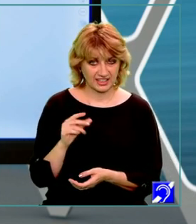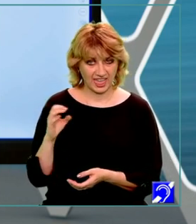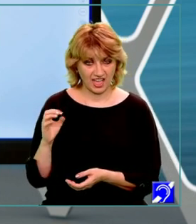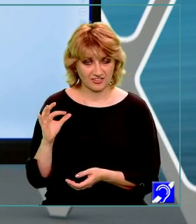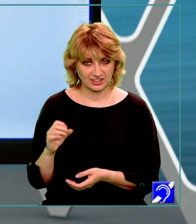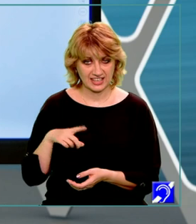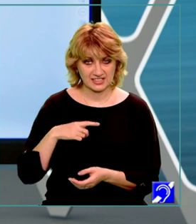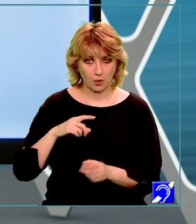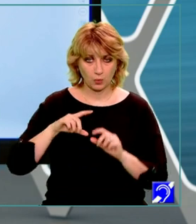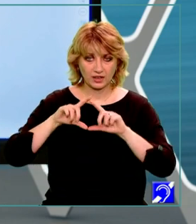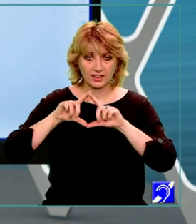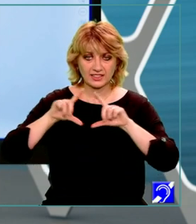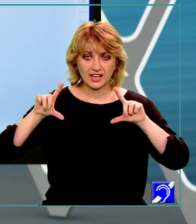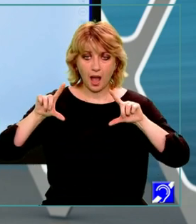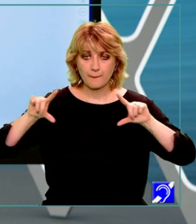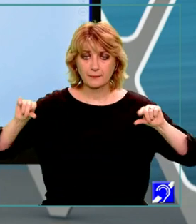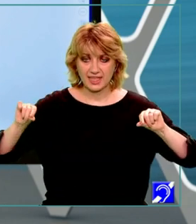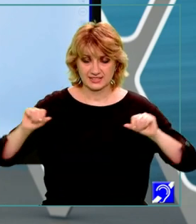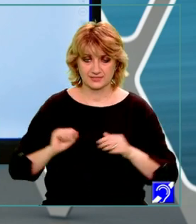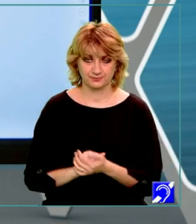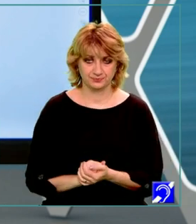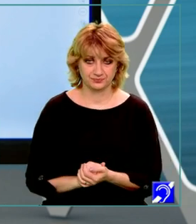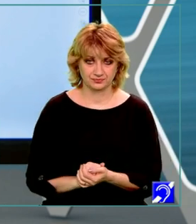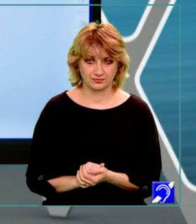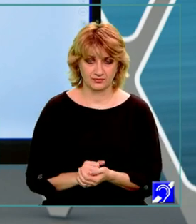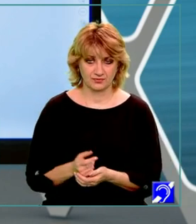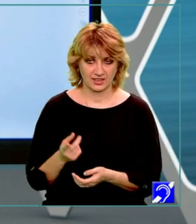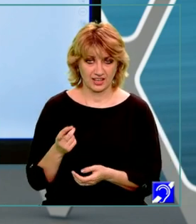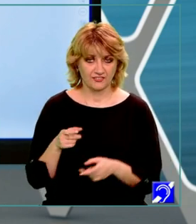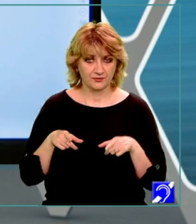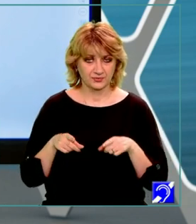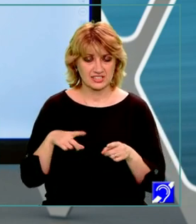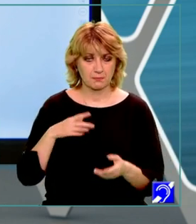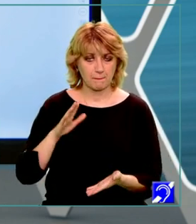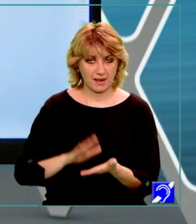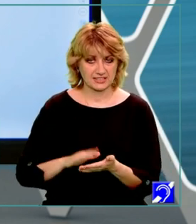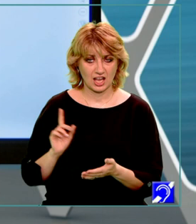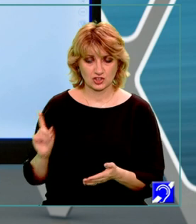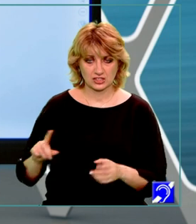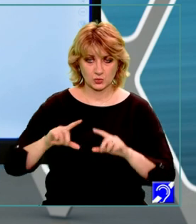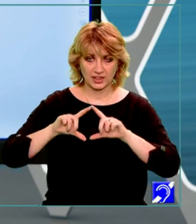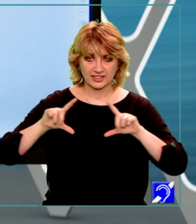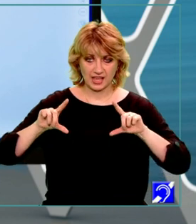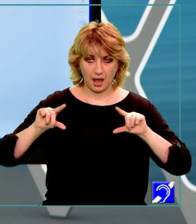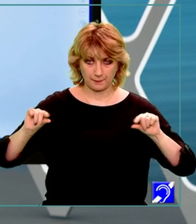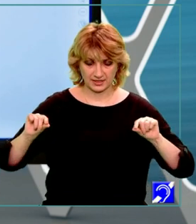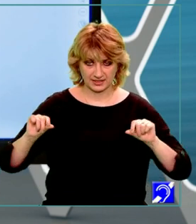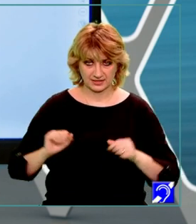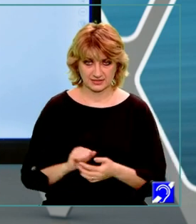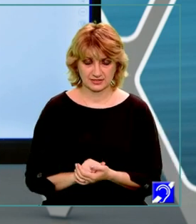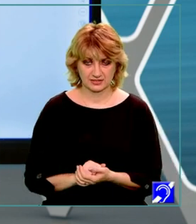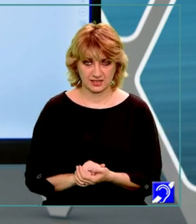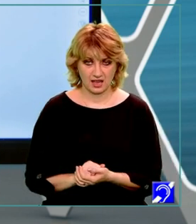trapez. EF și AD, fiind paralele, ele sunt baze ale acestui trapez. EF, baza mică,